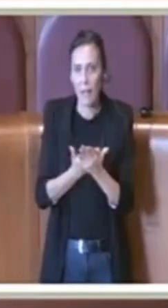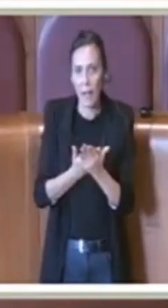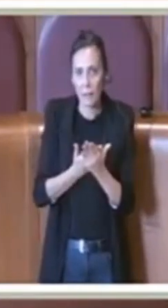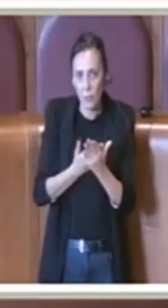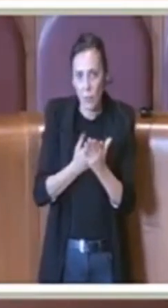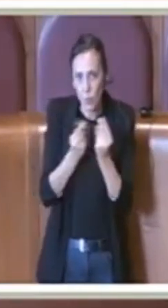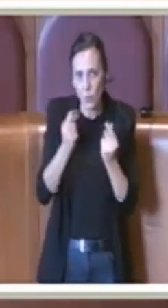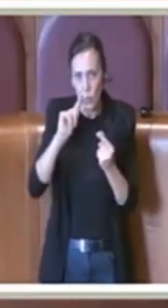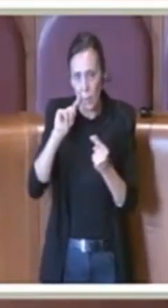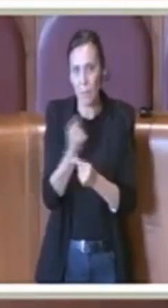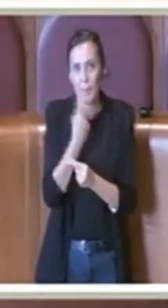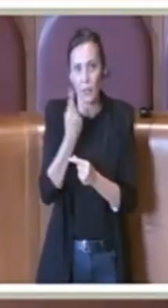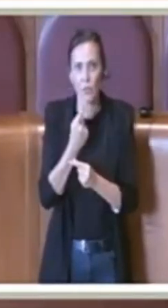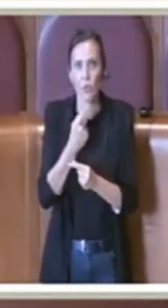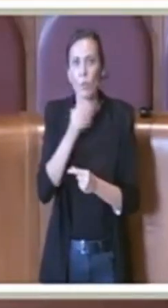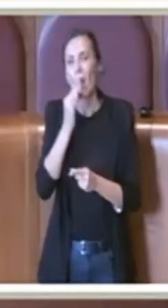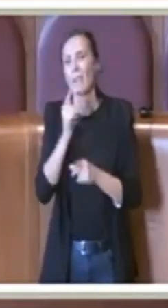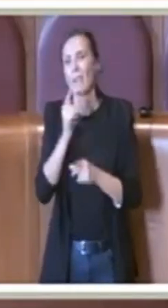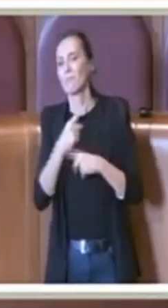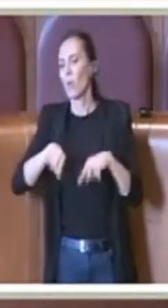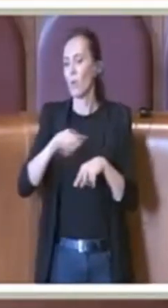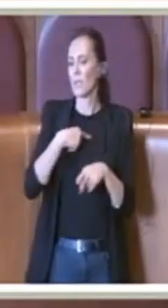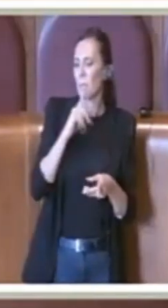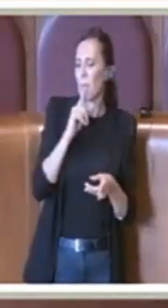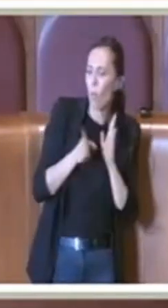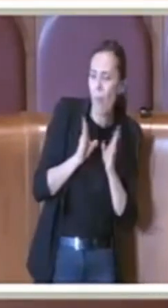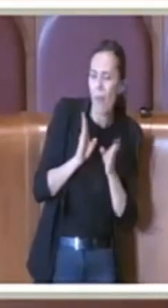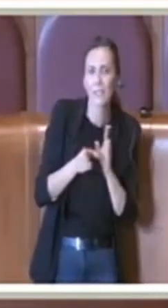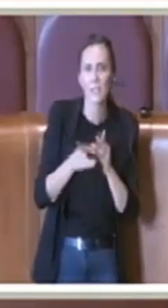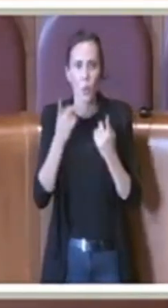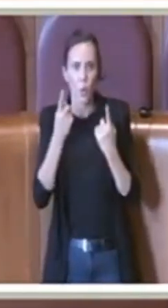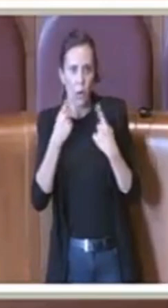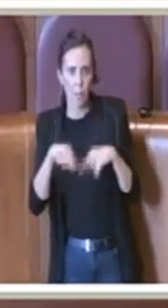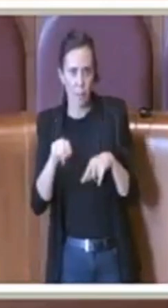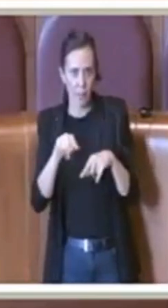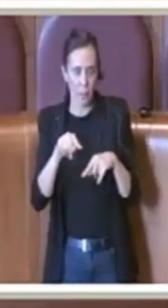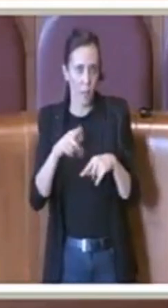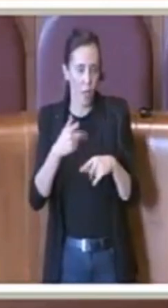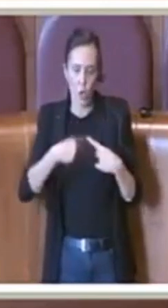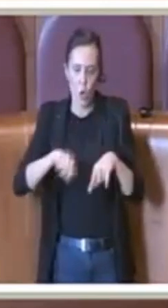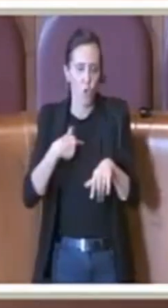speculazioni politiche sulle cose, noi su questo altro ordine del giorno comunque ci asteniamo. Grazie.